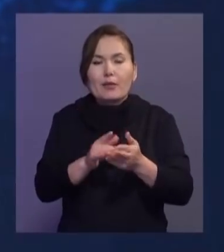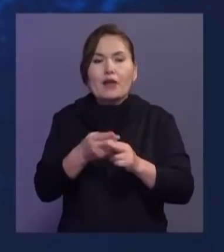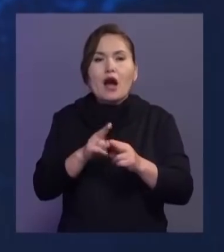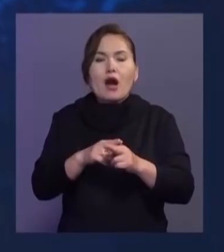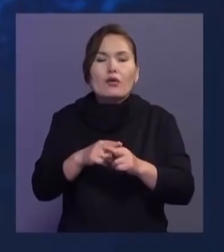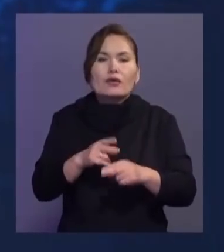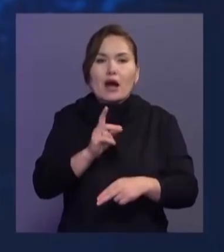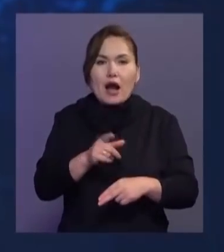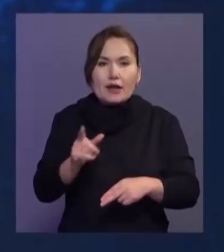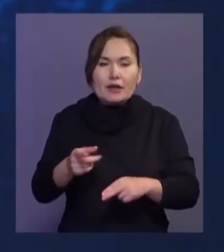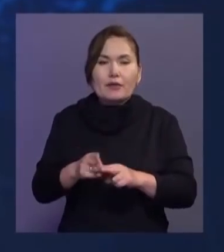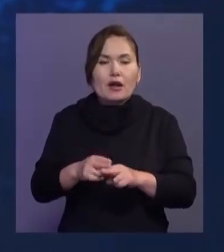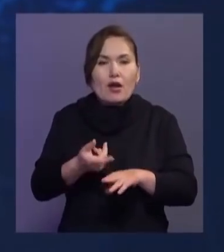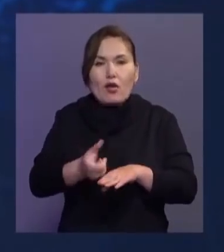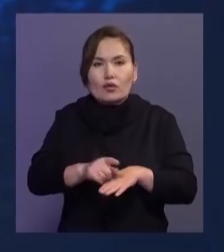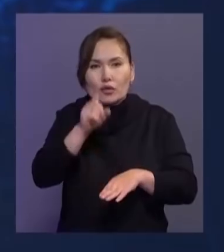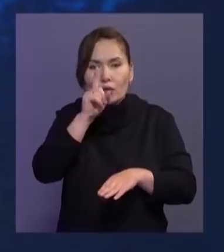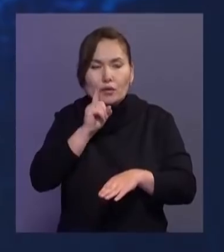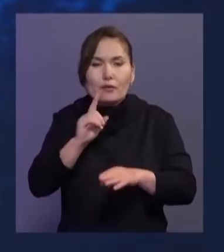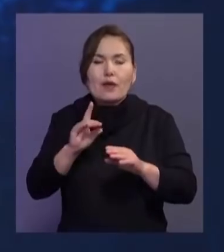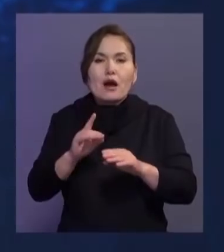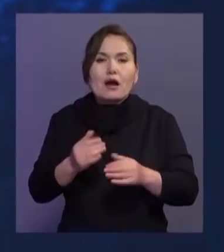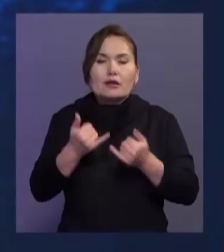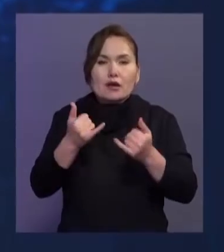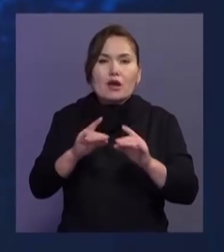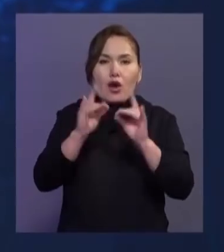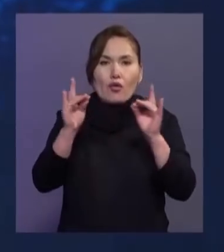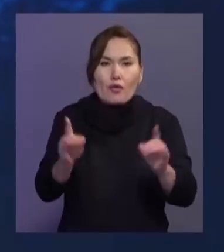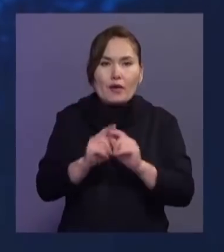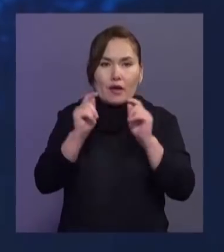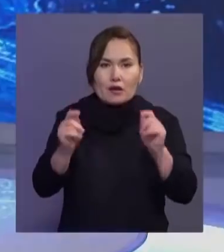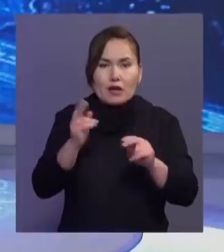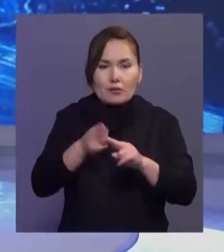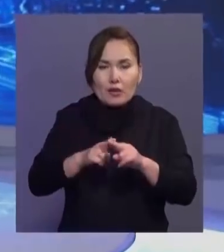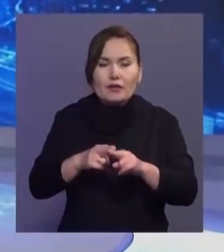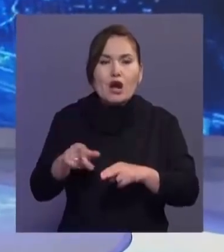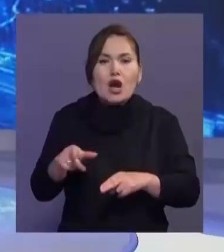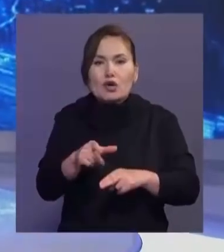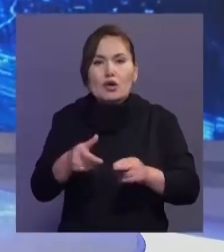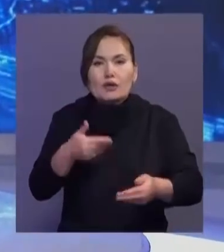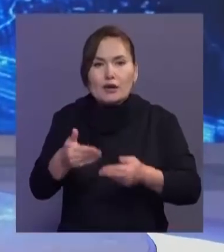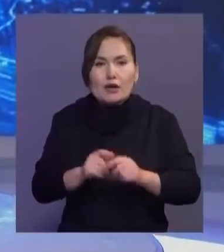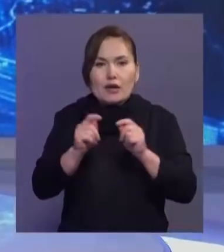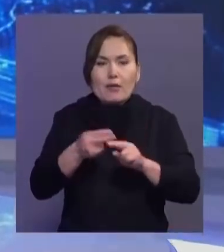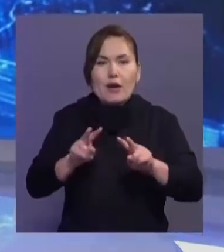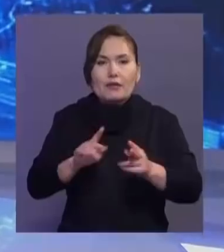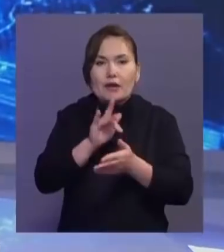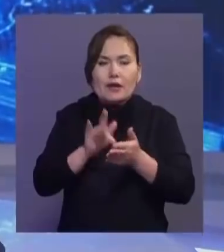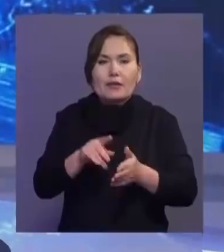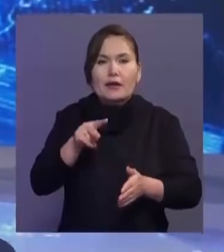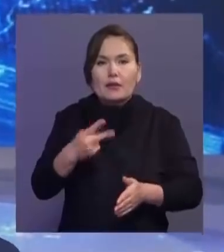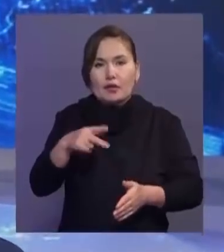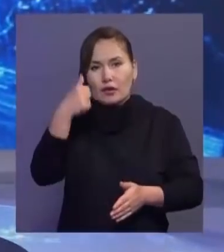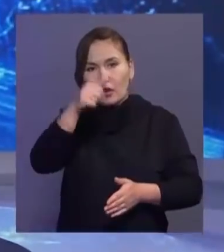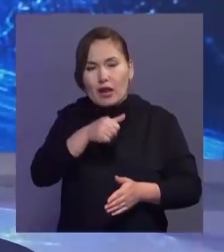болу үшін алдағы жылы көпір ғұрлысы басталат және жаңадан жаяу жүргіншілер жолы салынады. Тайуда қабылдыңға Нұрсултанының 2030-ші